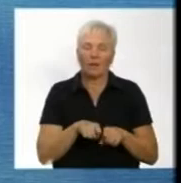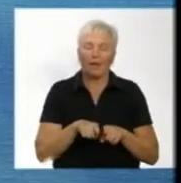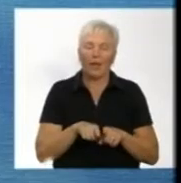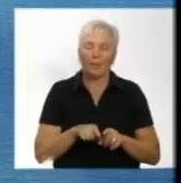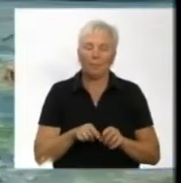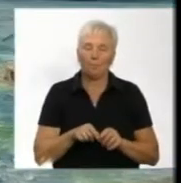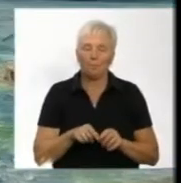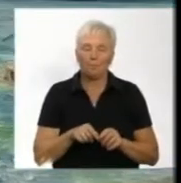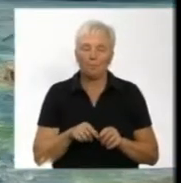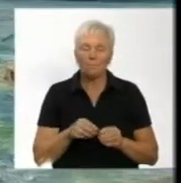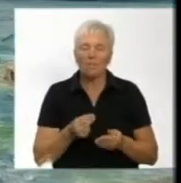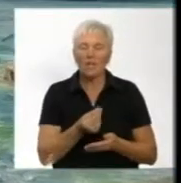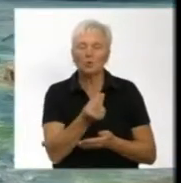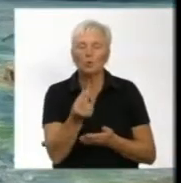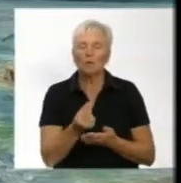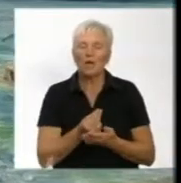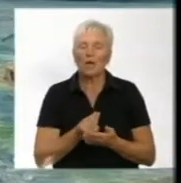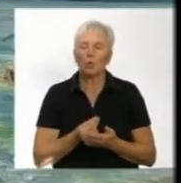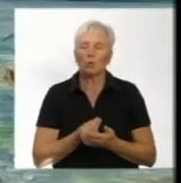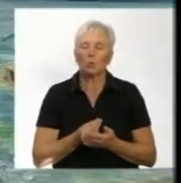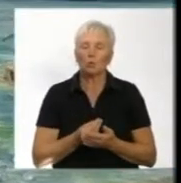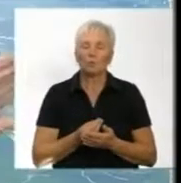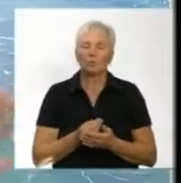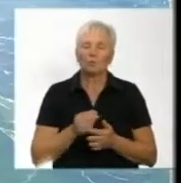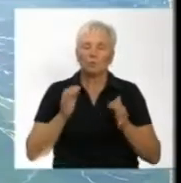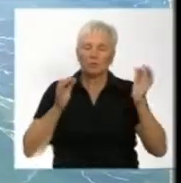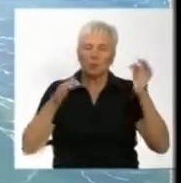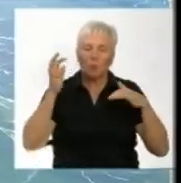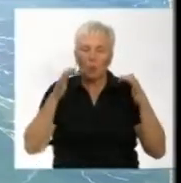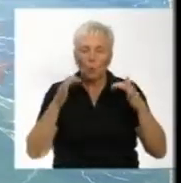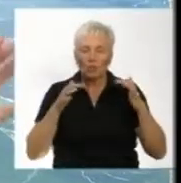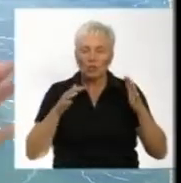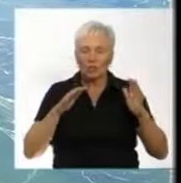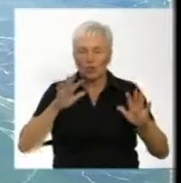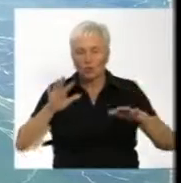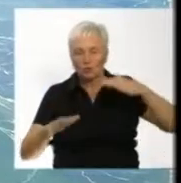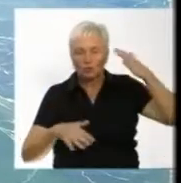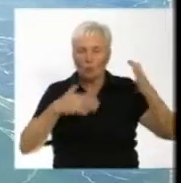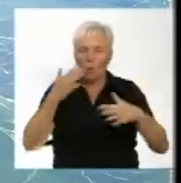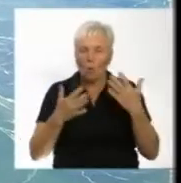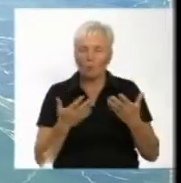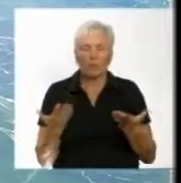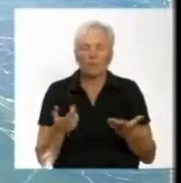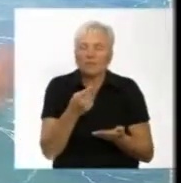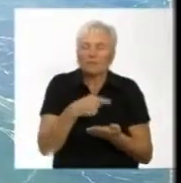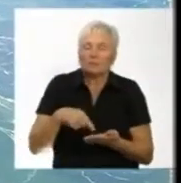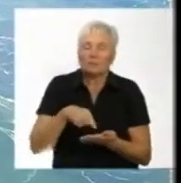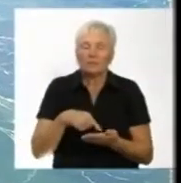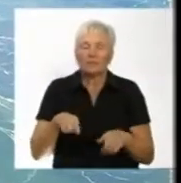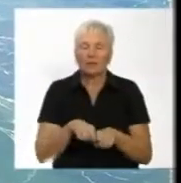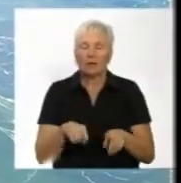певного сюжету, ось якщо дощ, або шторм, або якесь місто. І так